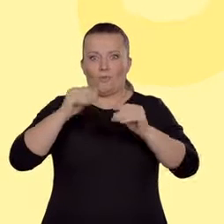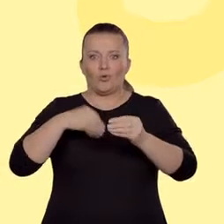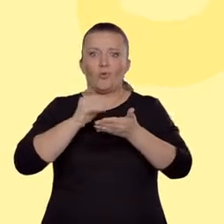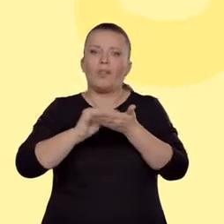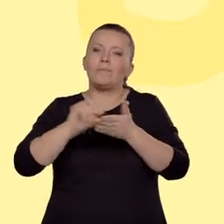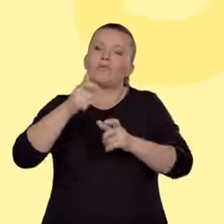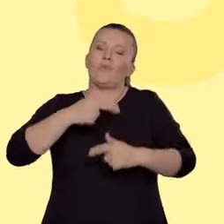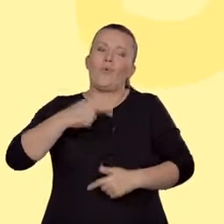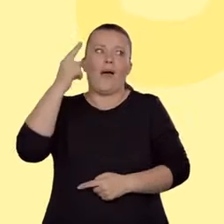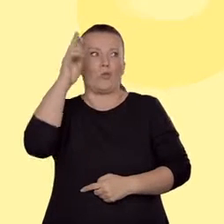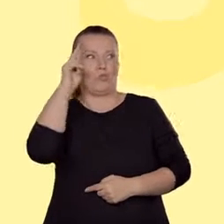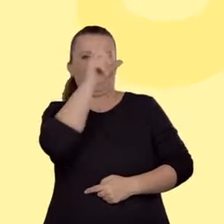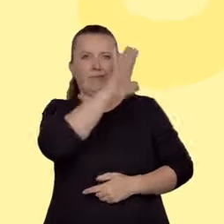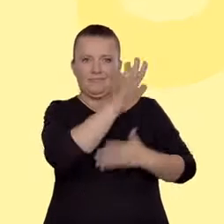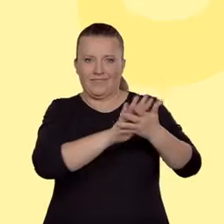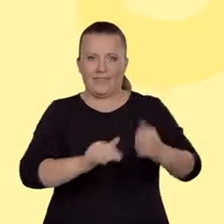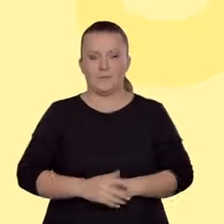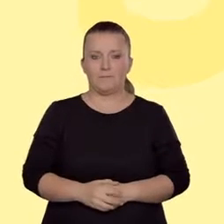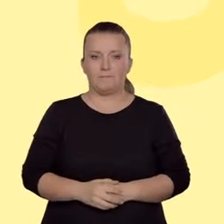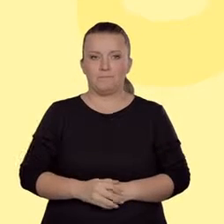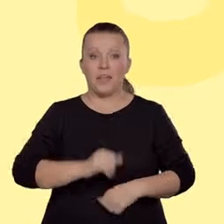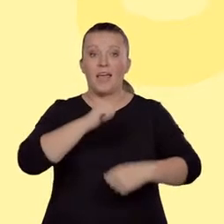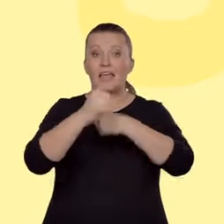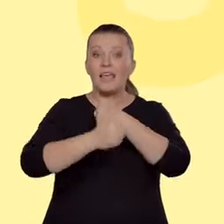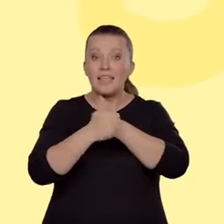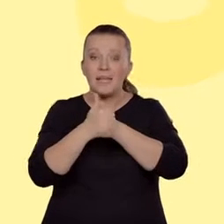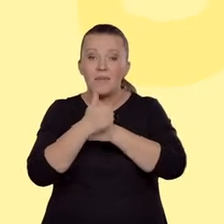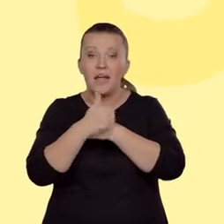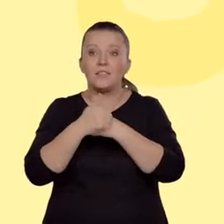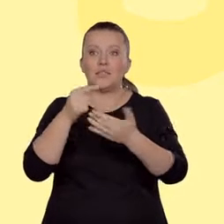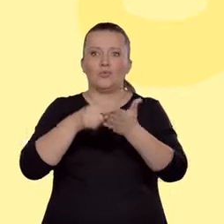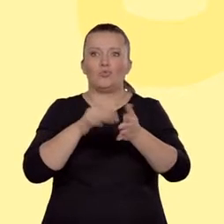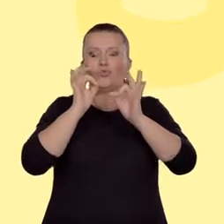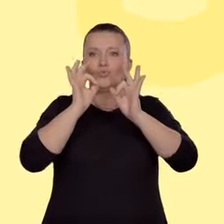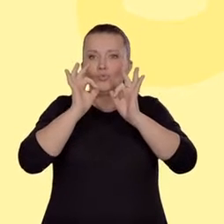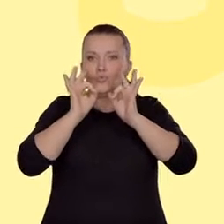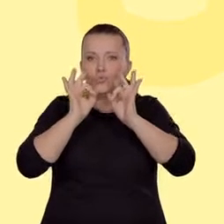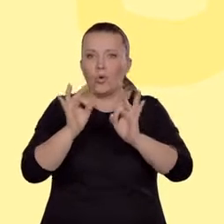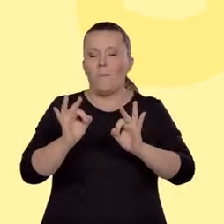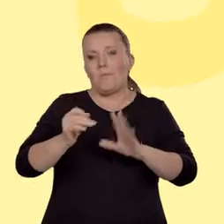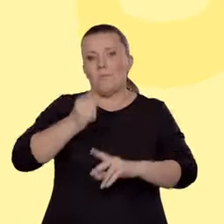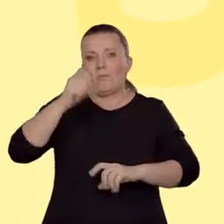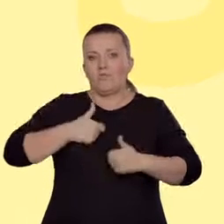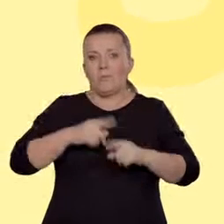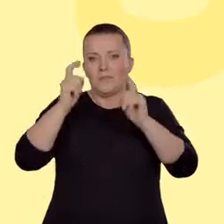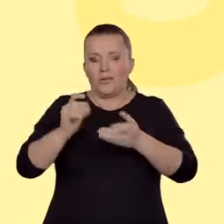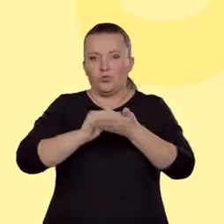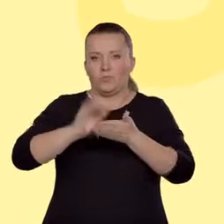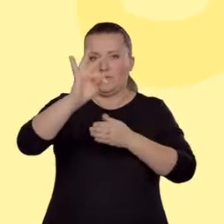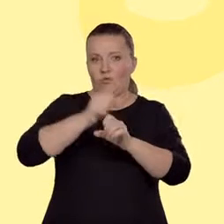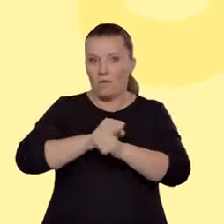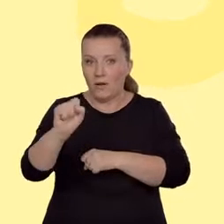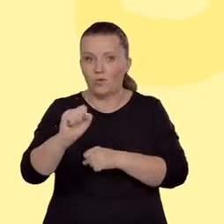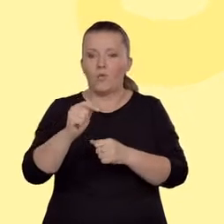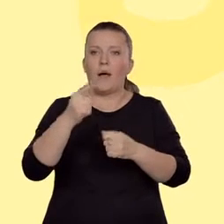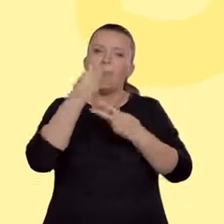Interpretacja, czyli wspomniana propozycja, nawet intuicyjna, jest punktem wyjścia do napisania pracy, jest przedstawieniem naszego stanowiska, jeśli